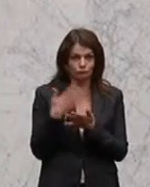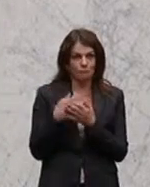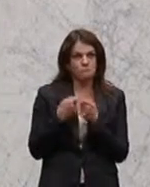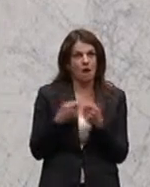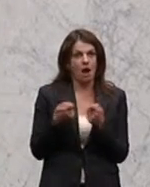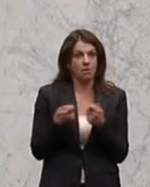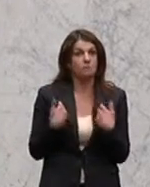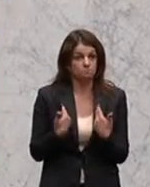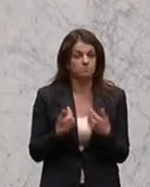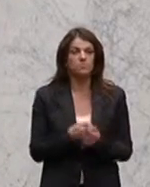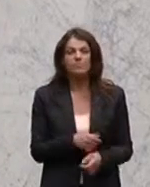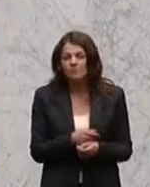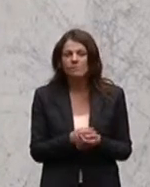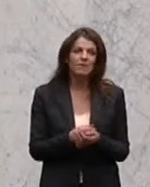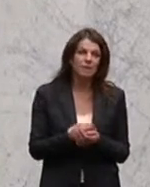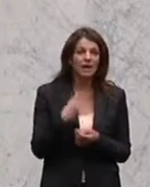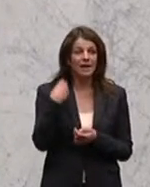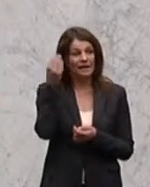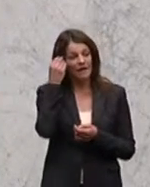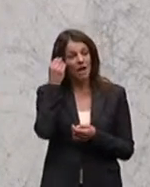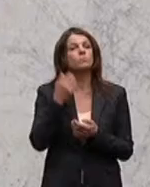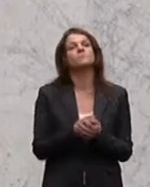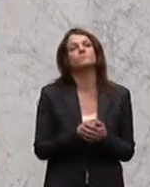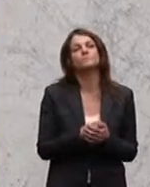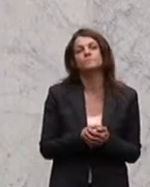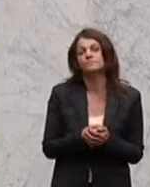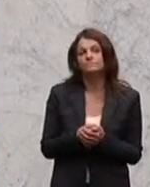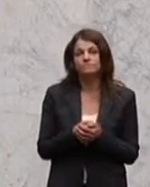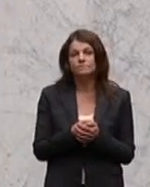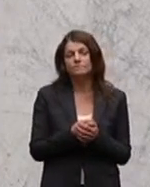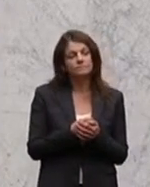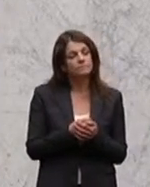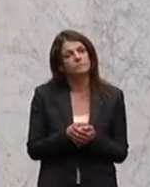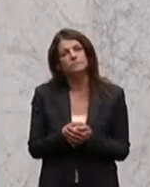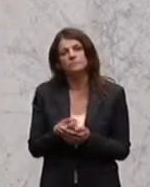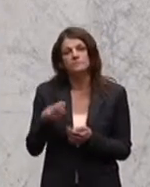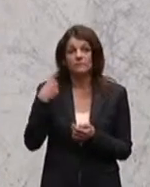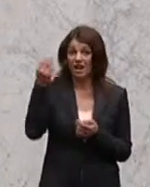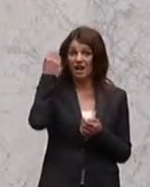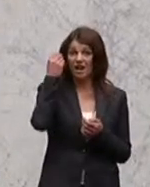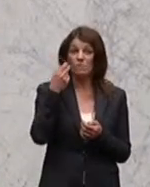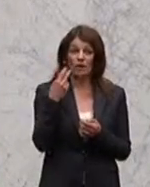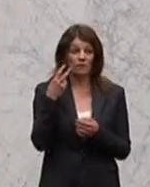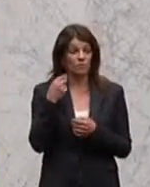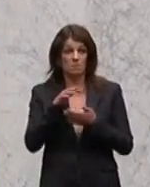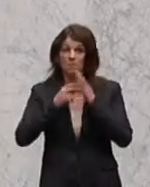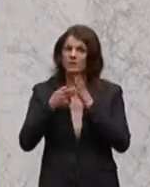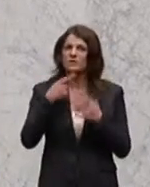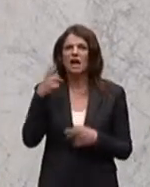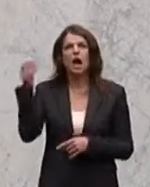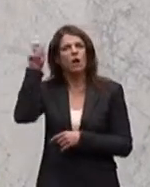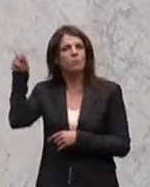Und ich glaube, von der taktischen Aufstellung her, von der taktischen Aufstellung her, wäre diesen Gläubigern wahrscheinlich mehr